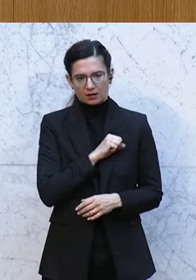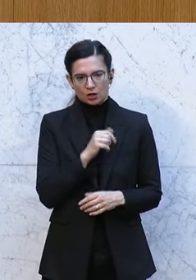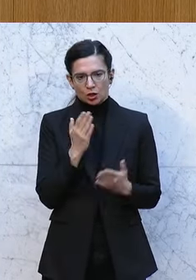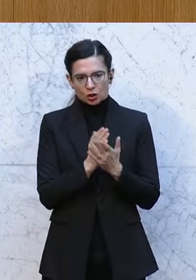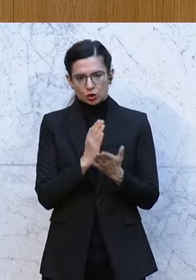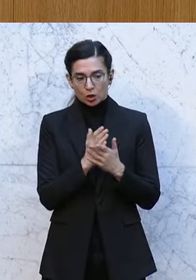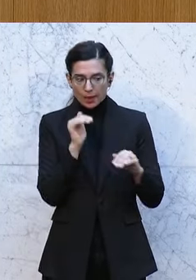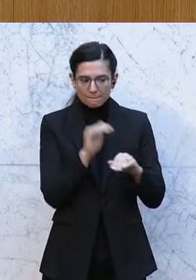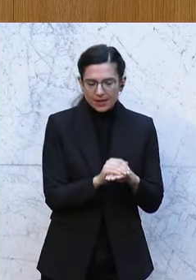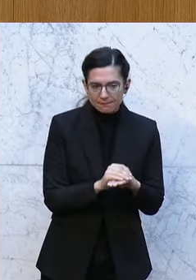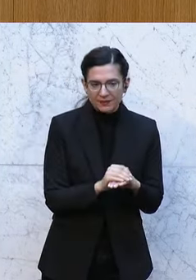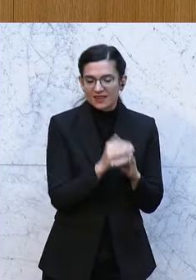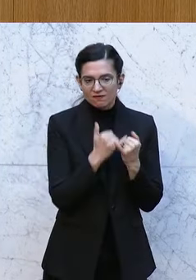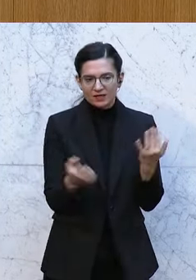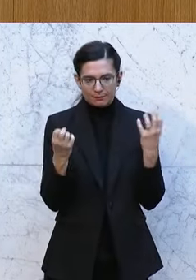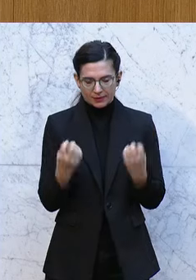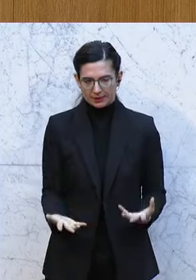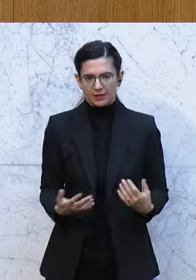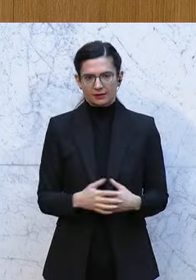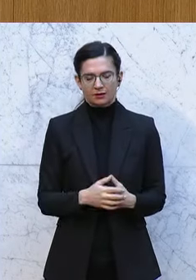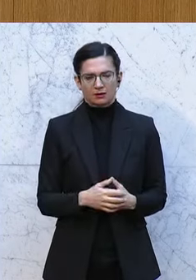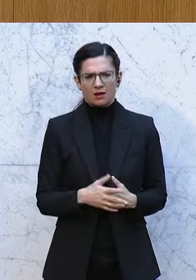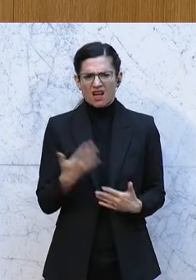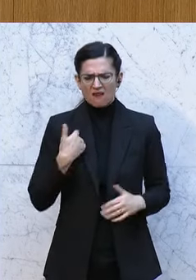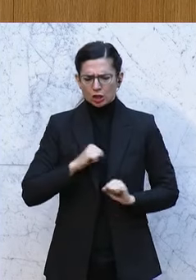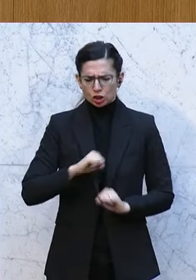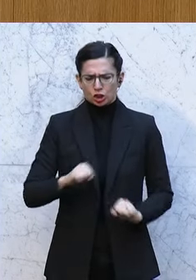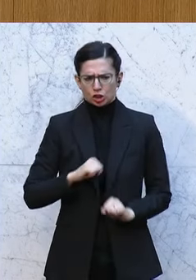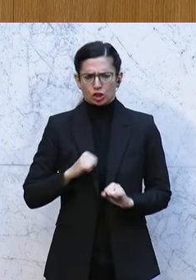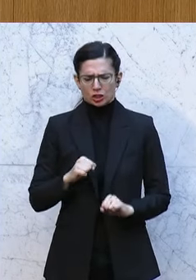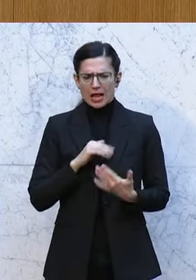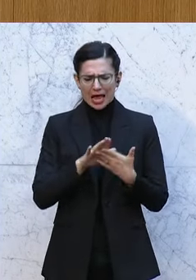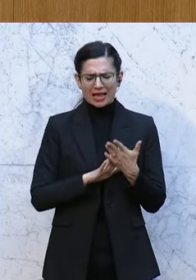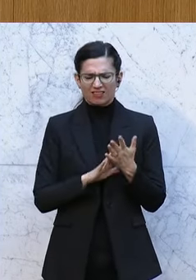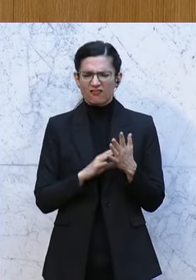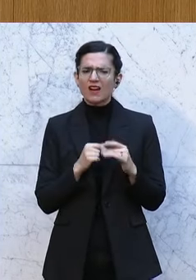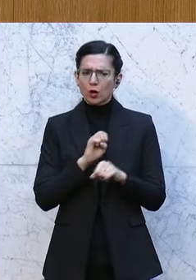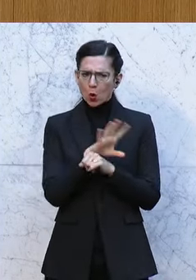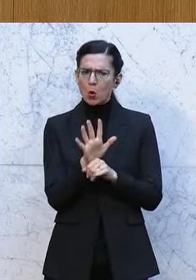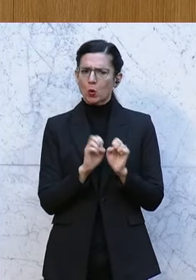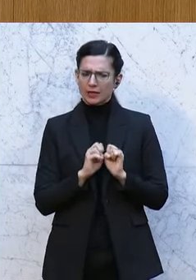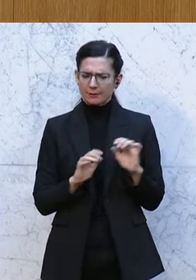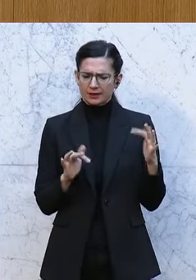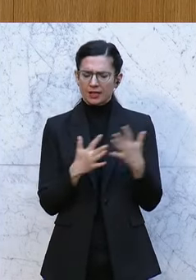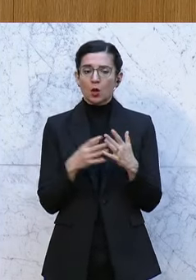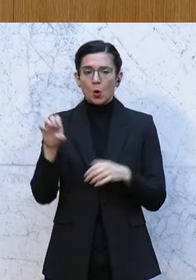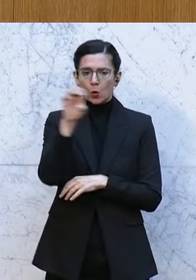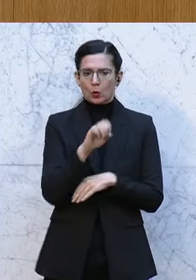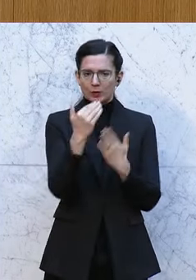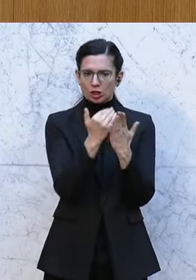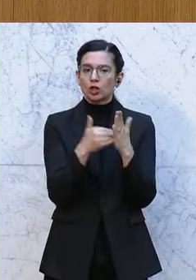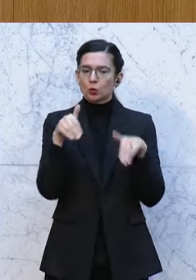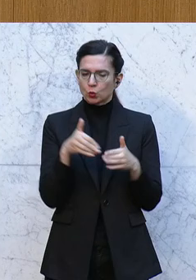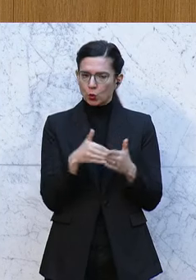wie das passiert ist. Als es schnell gehen musste, am Anfang der Epidemie hat man sich noch an die europäischen Regeln gehalten.